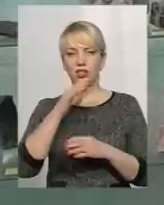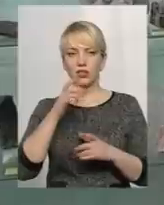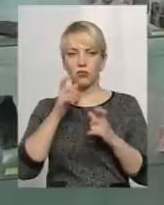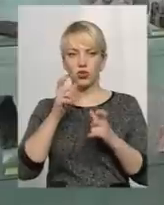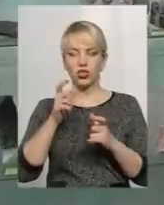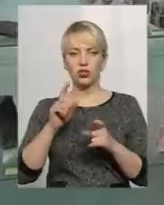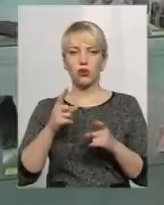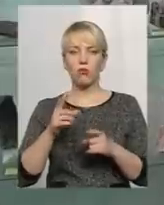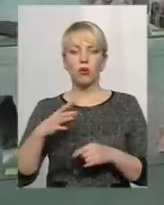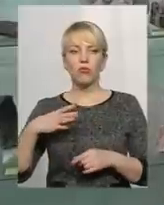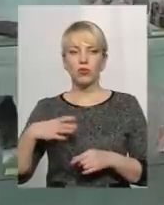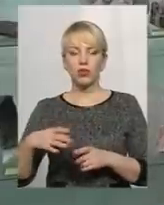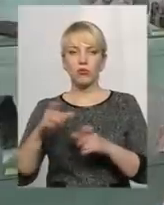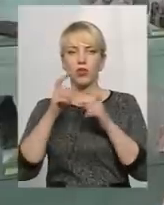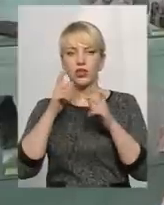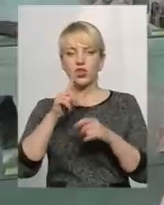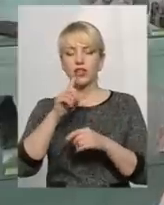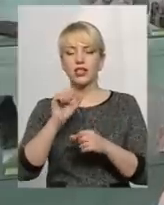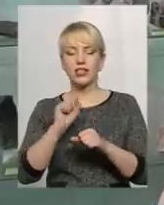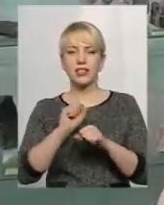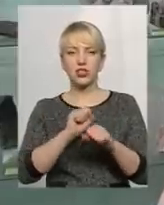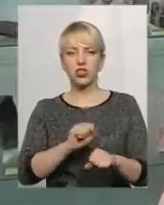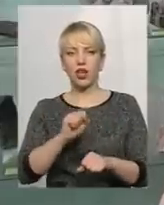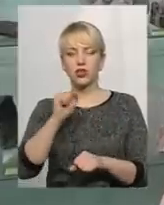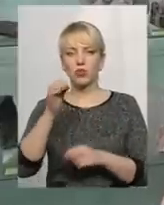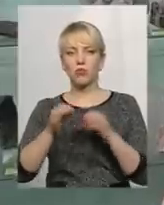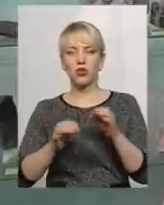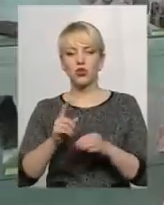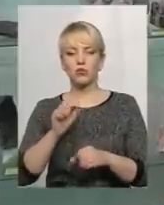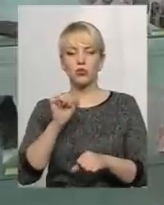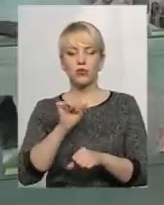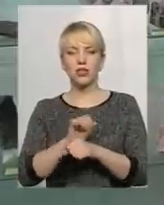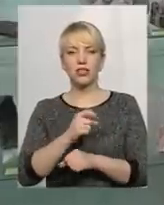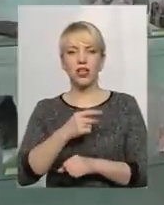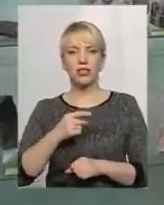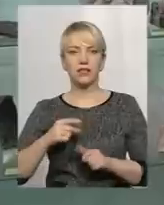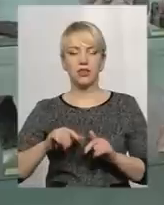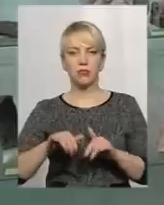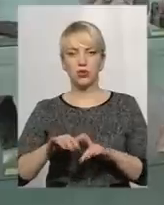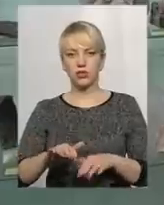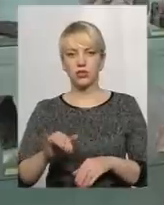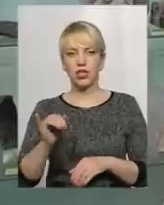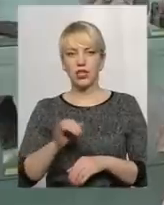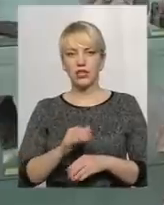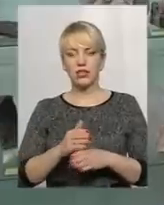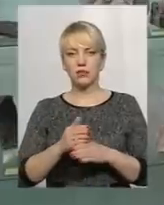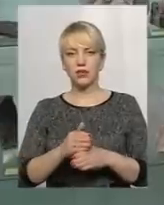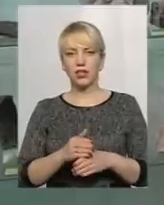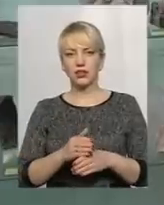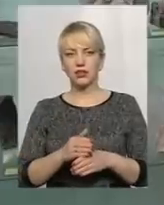вивчати і кричати ми за природу, щоб зупинити негативні якісь процеси і сприяти